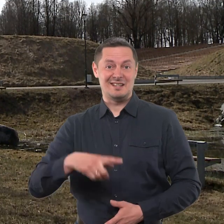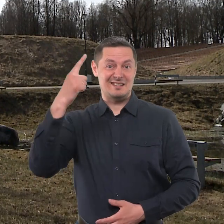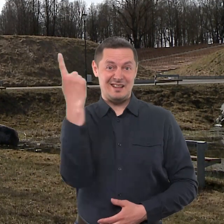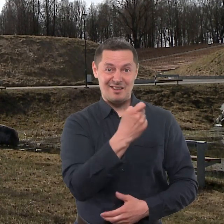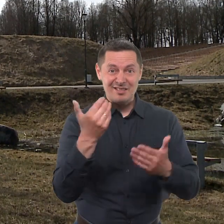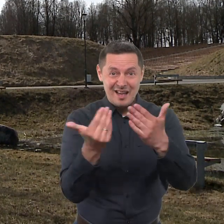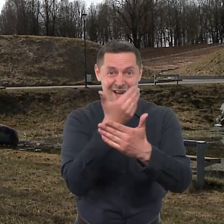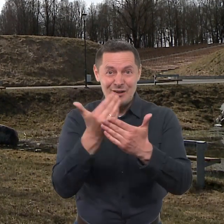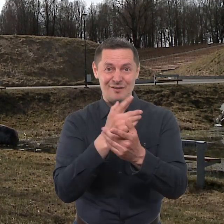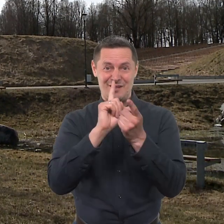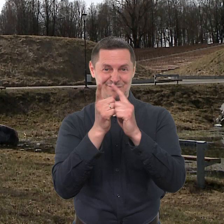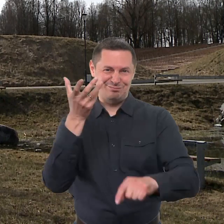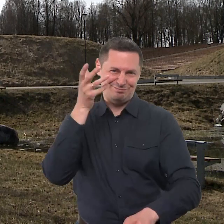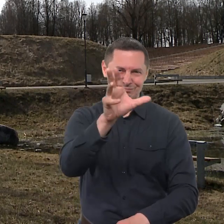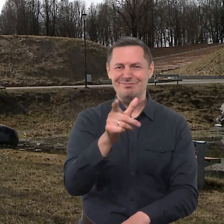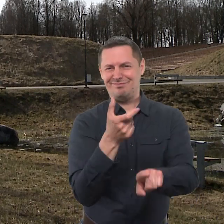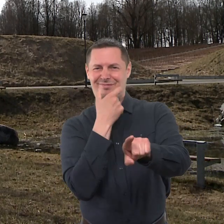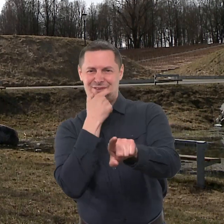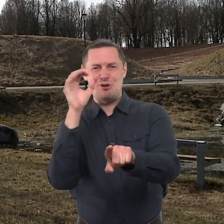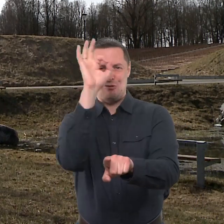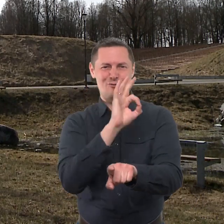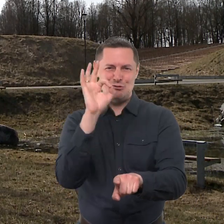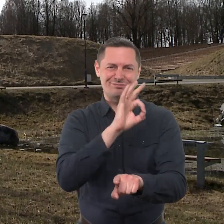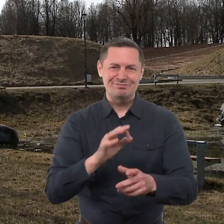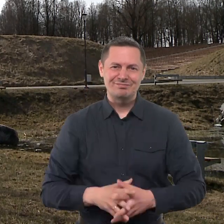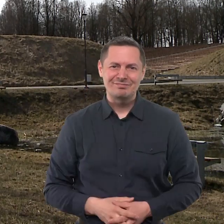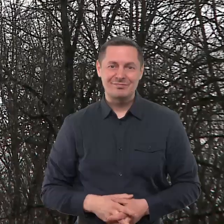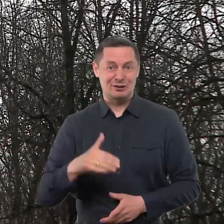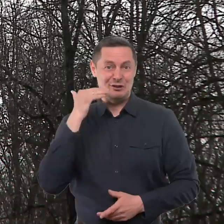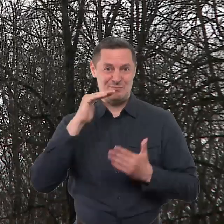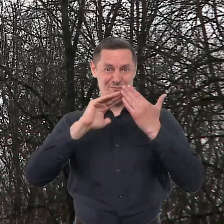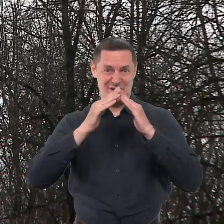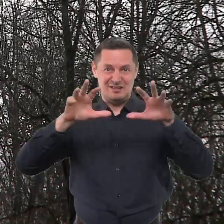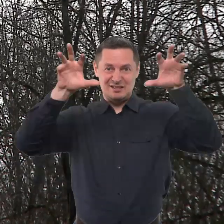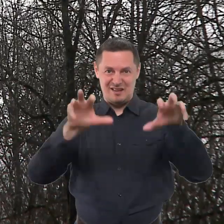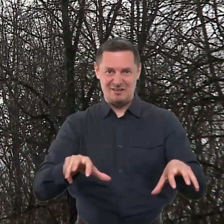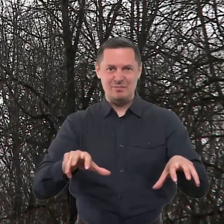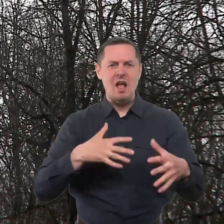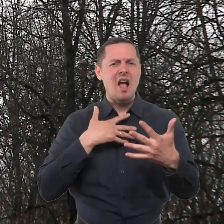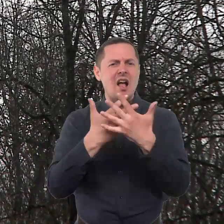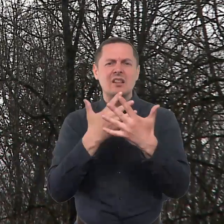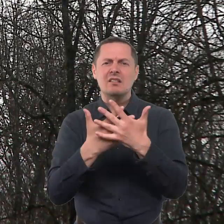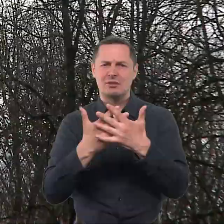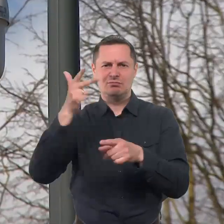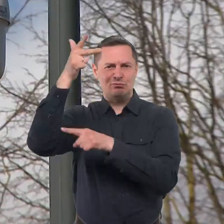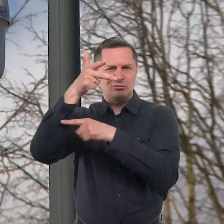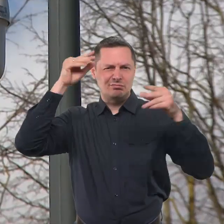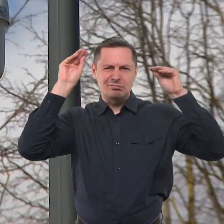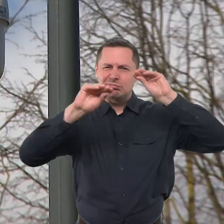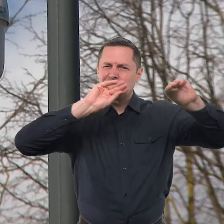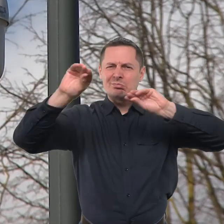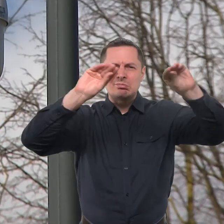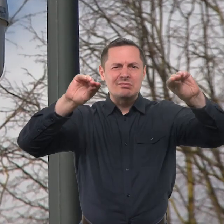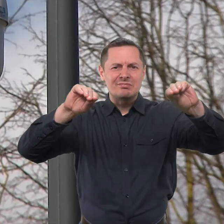Šiandien laidoje savaitės aktualio suvertimui gestų kalba matysite. Šiauliu miesto savivaldybė intensyviai vykdo vaizdo